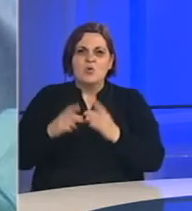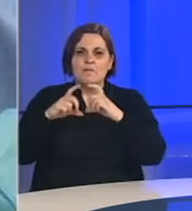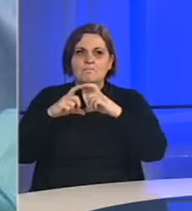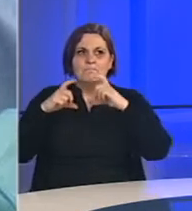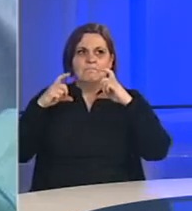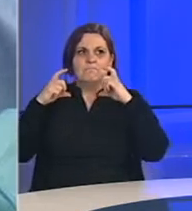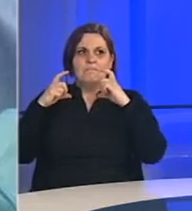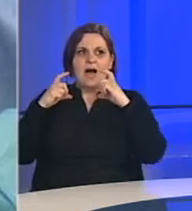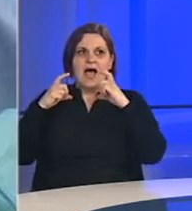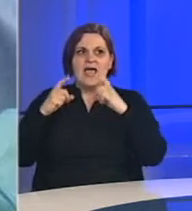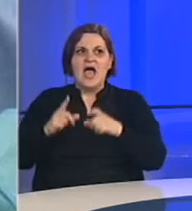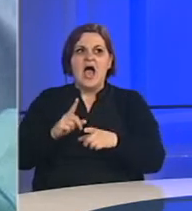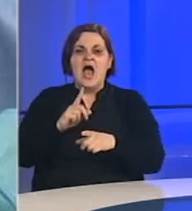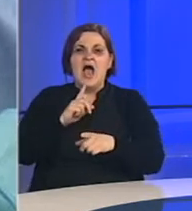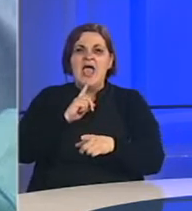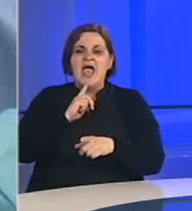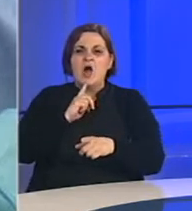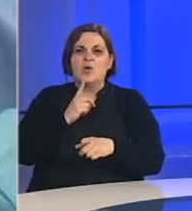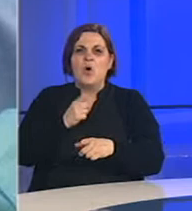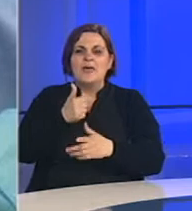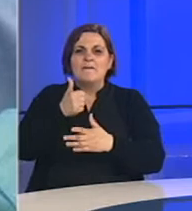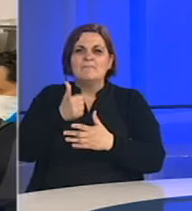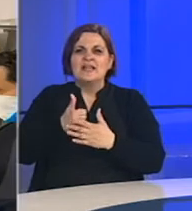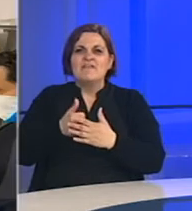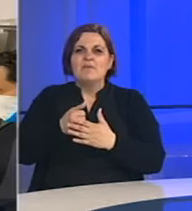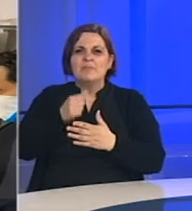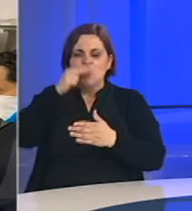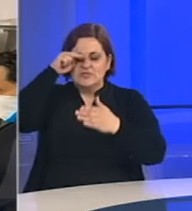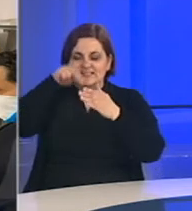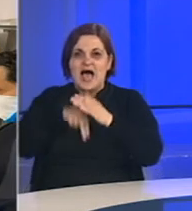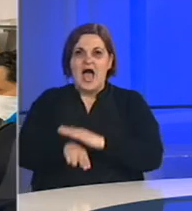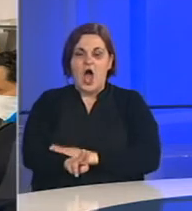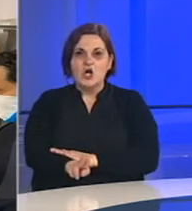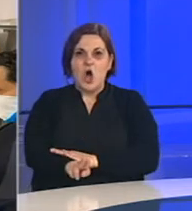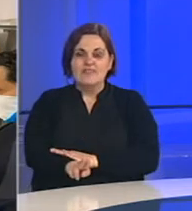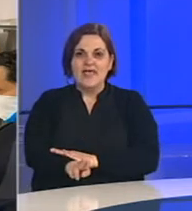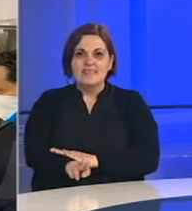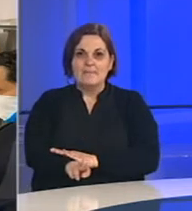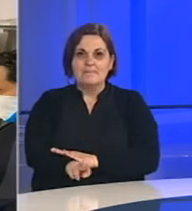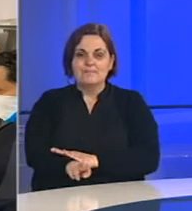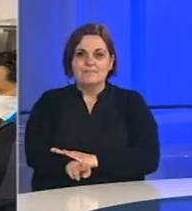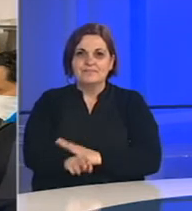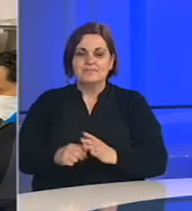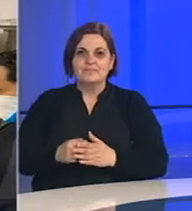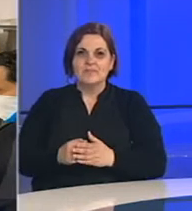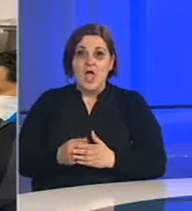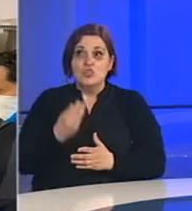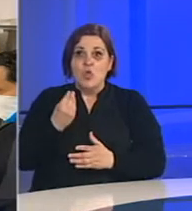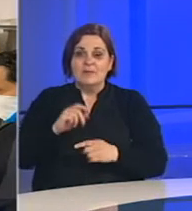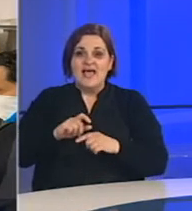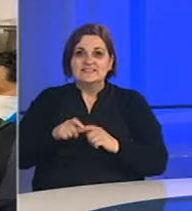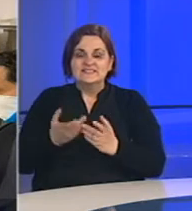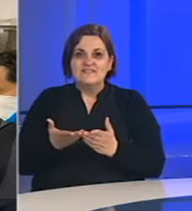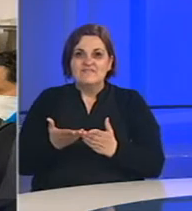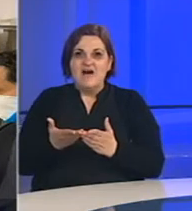koje su prvobitno za ronjenje. i dobra stvar je